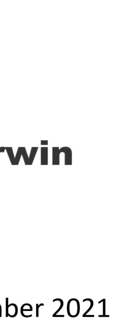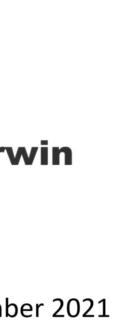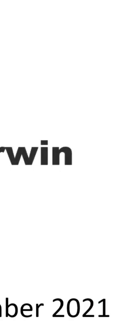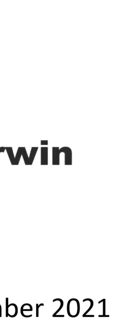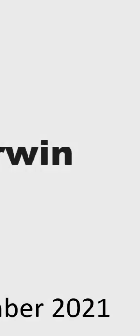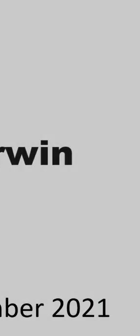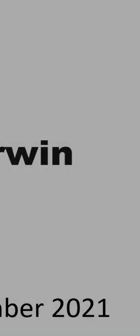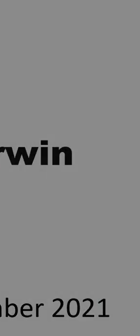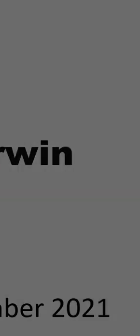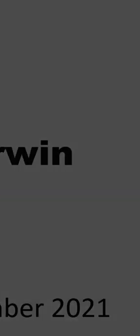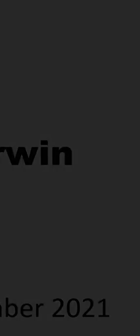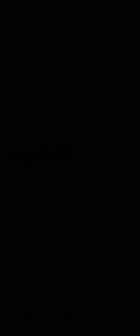Van Peepen.